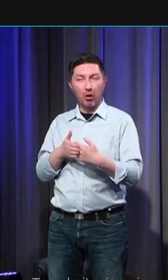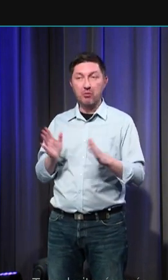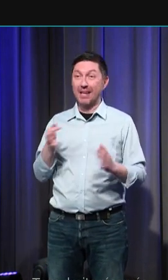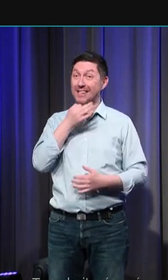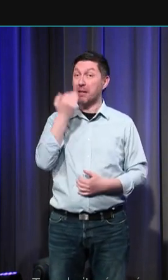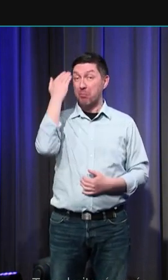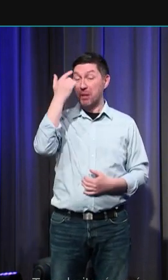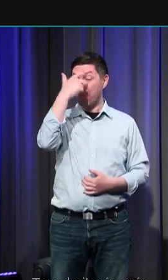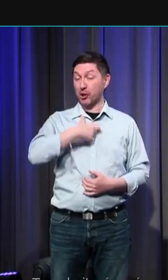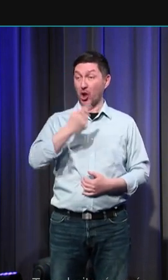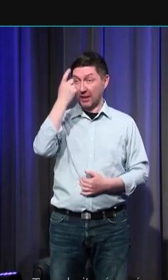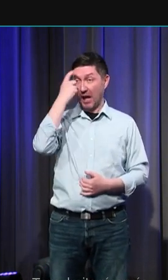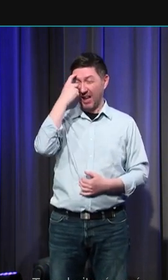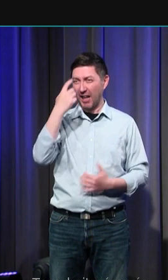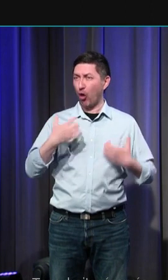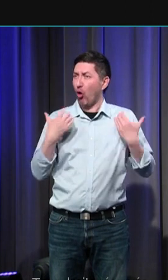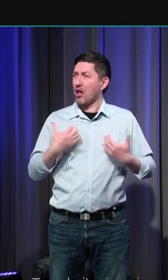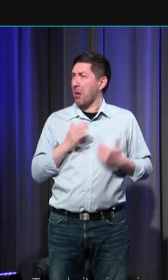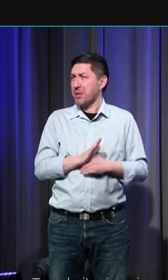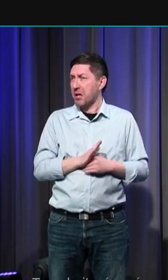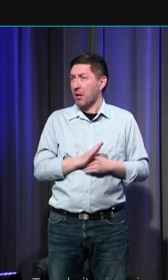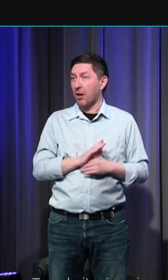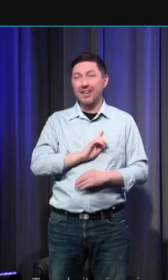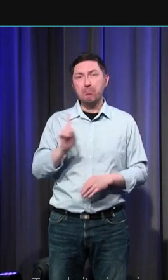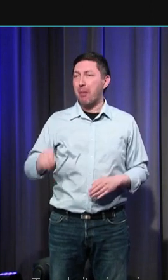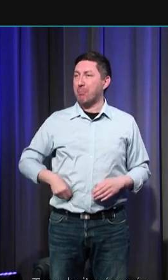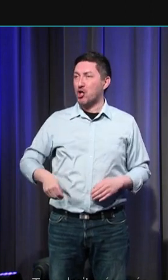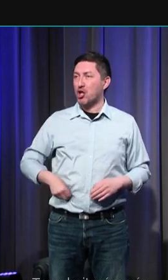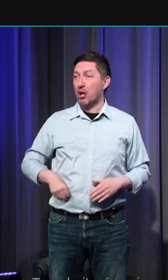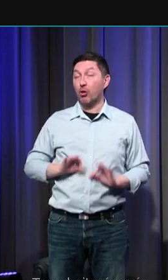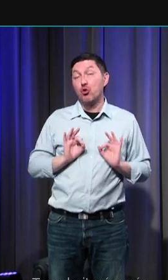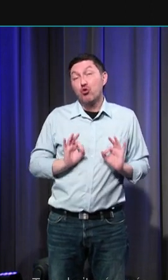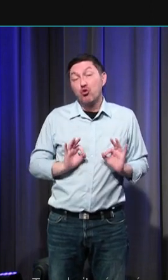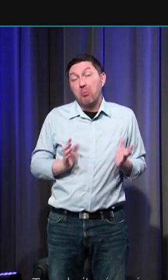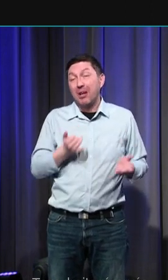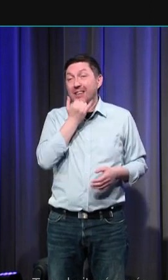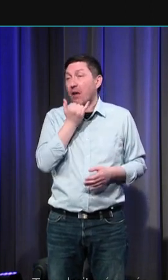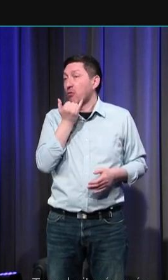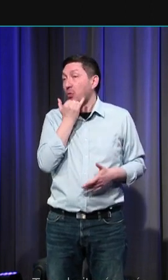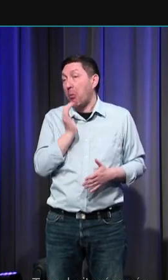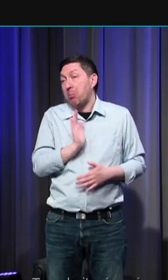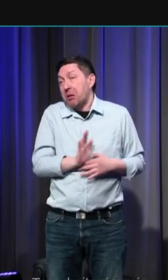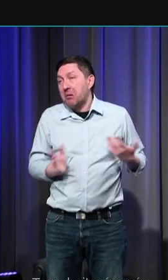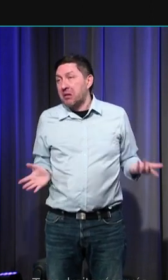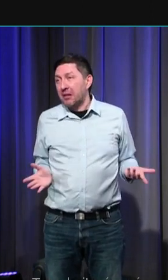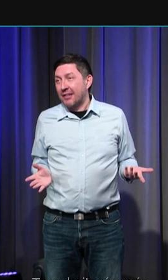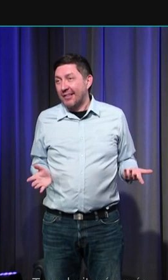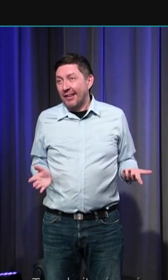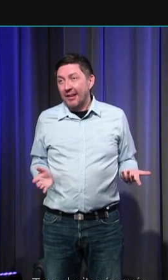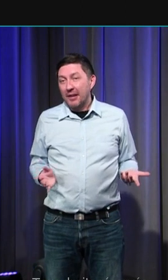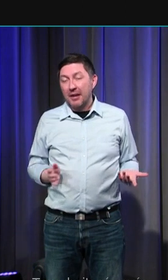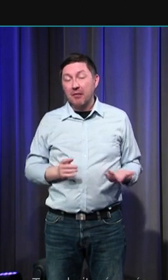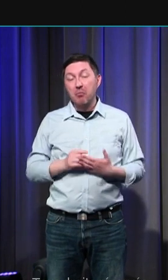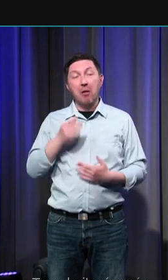tempérament colérique n'est pas un péché. C'est juste un défaut de notre nature, dit-il. Un défaut de complexion,